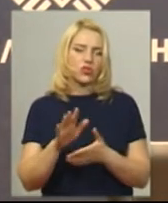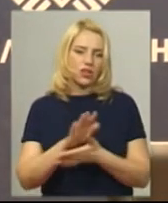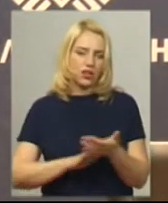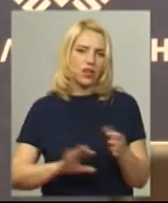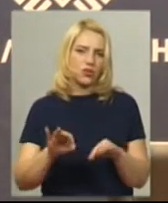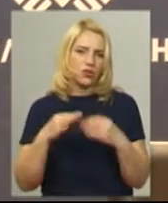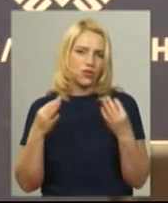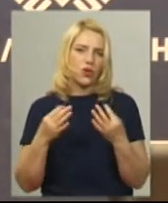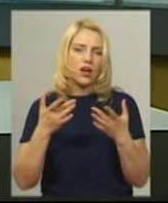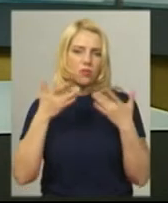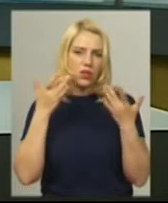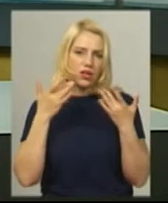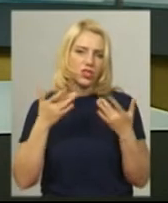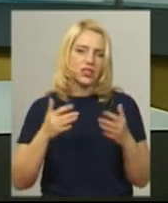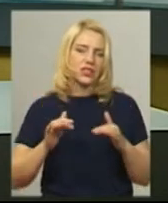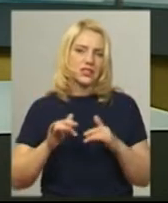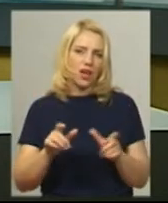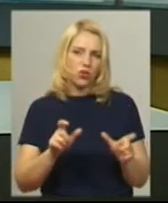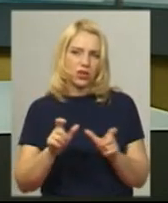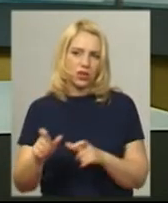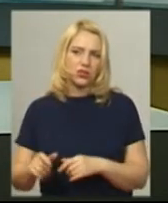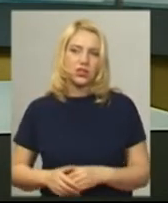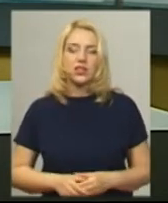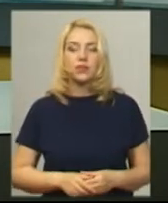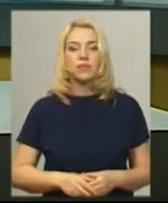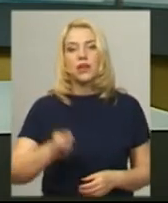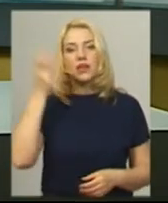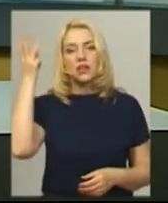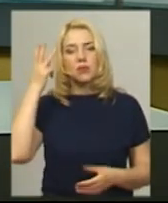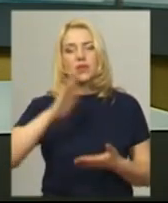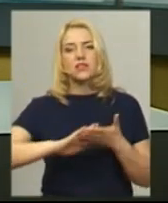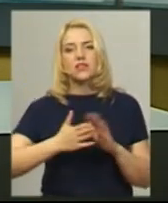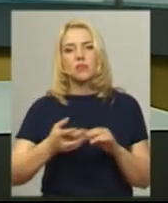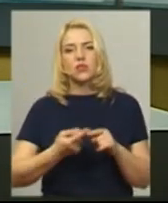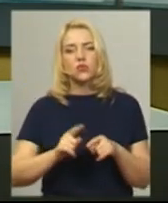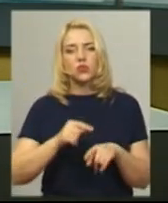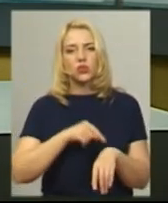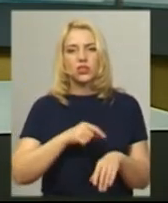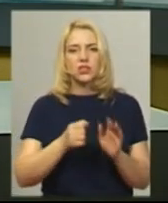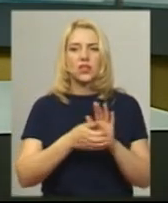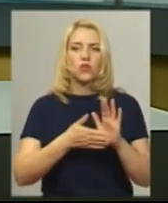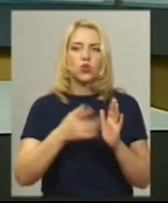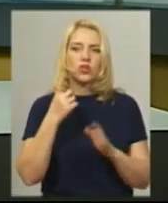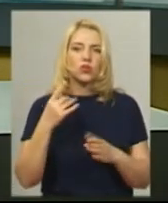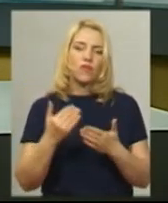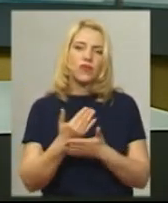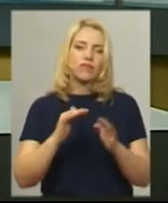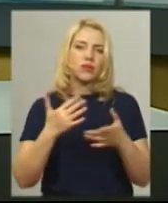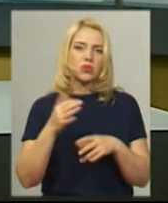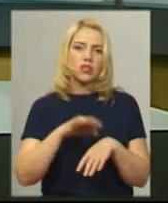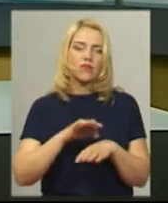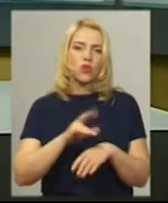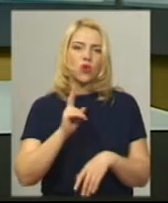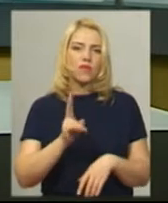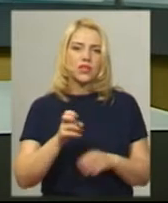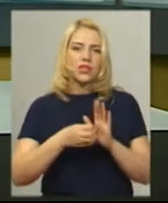карантинні заходи. На Хмельниччині станом на цю годину зареєстровано один новий випадок захворювання на COVID